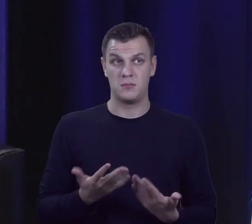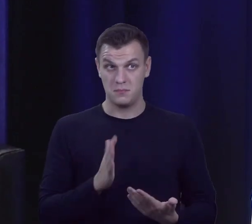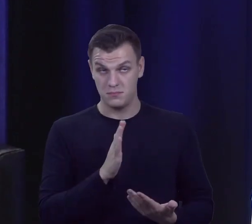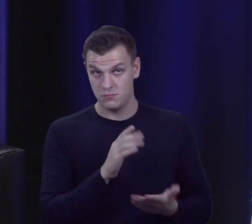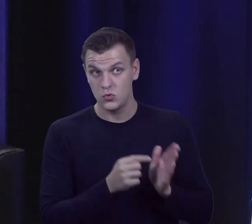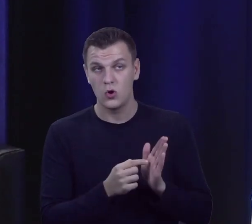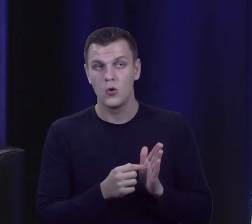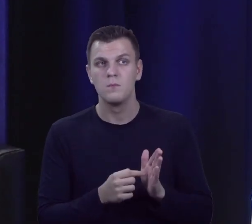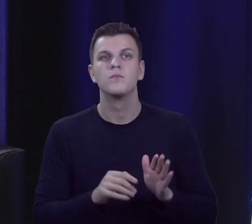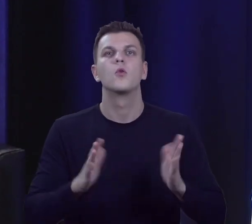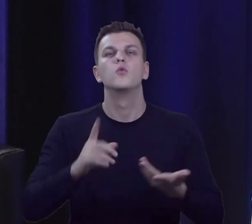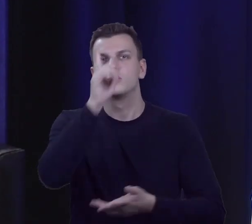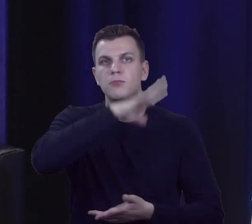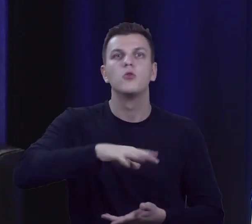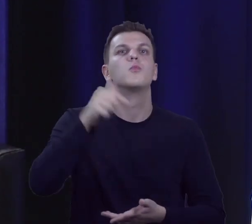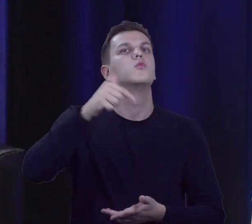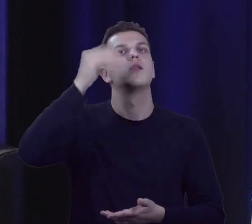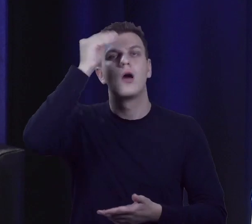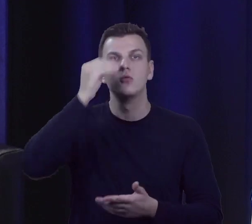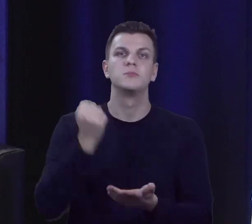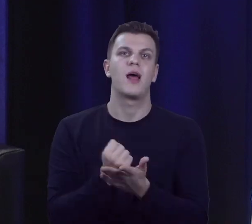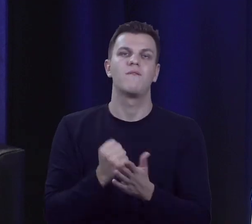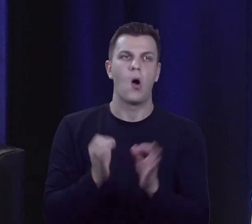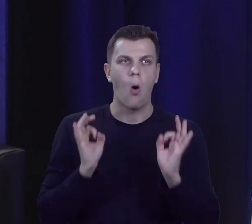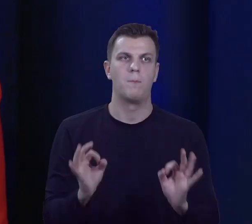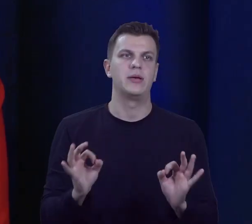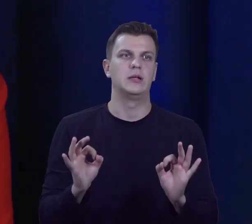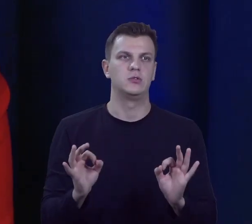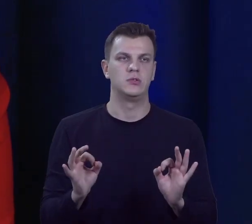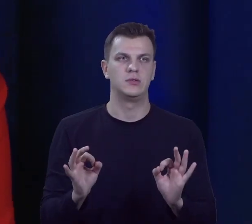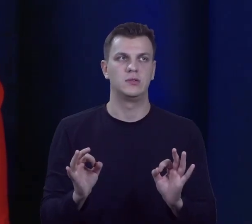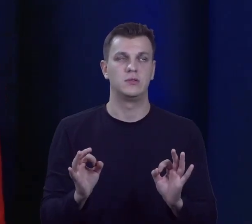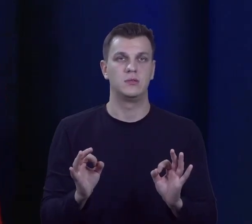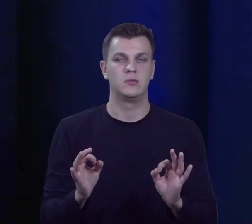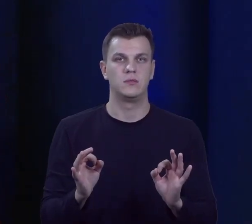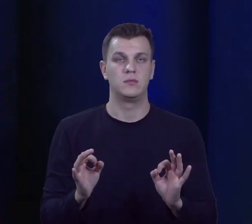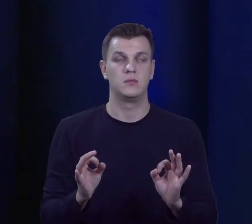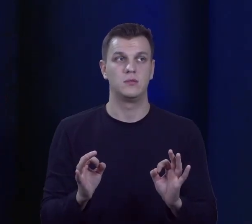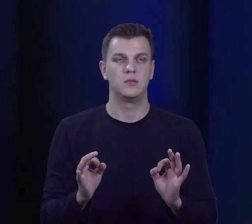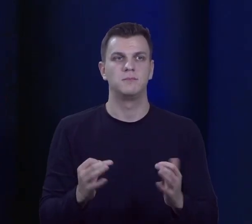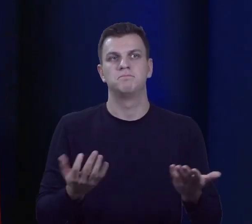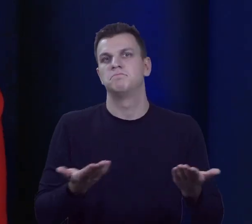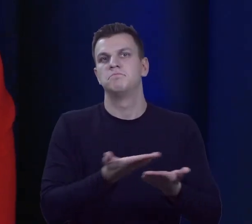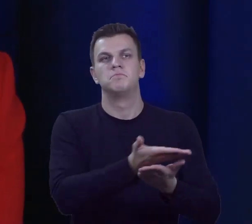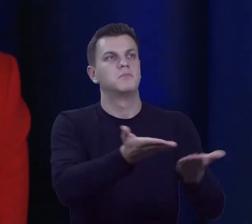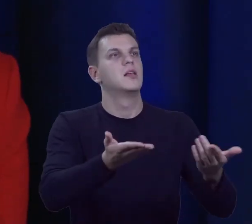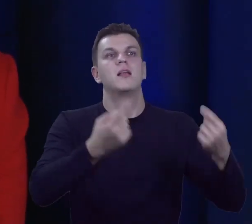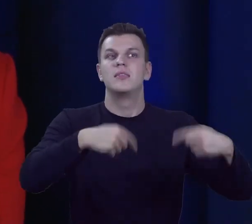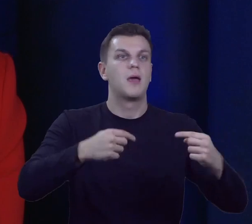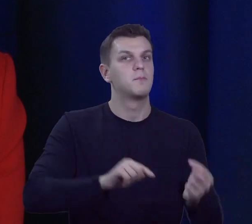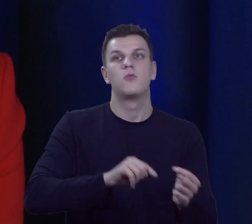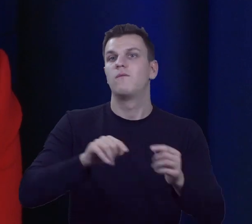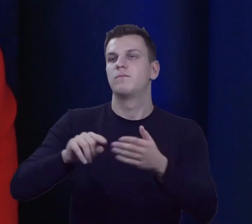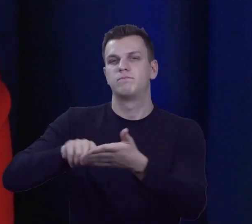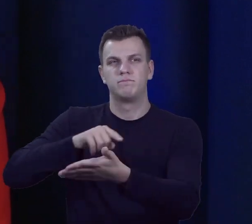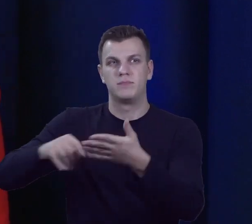się społeczeństwo powinno obuścić, właśnie ta frekwencja dzisiaj wspomniana. Niech nie ma nikt pretensji później, ten, niech nie ma pretensji, ten, który w wyborach nie brał